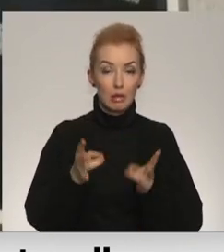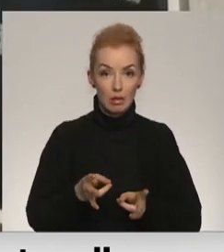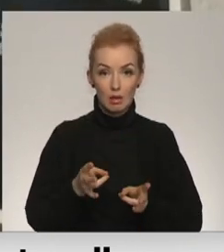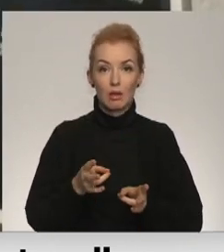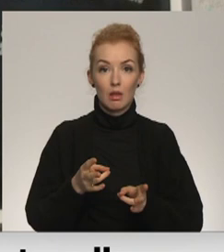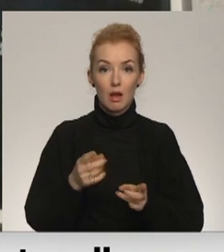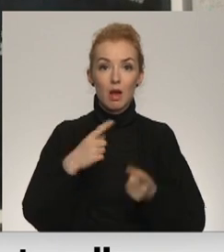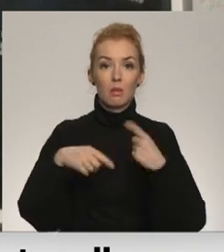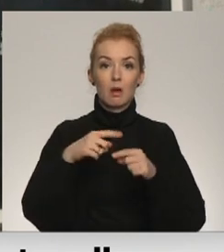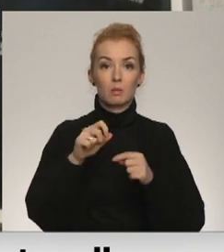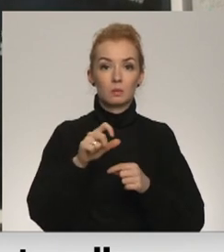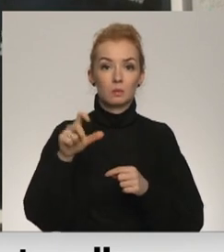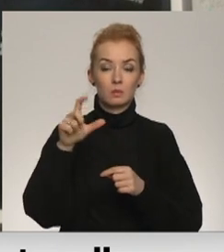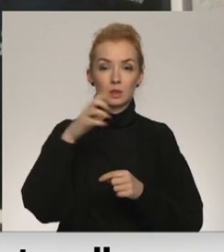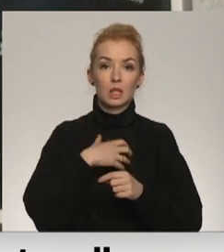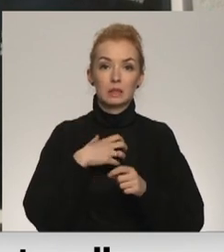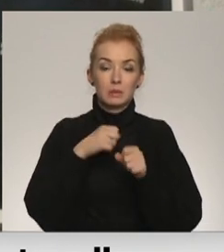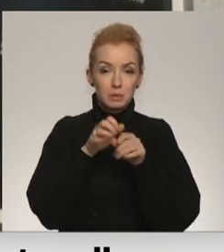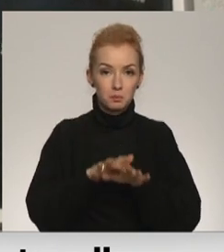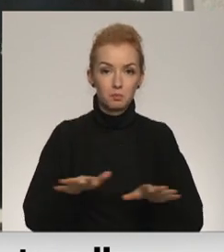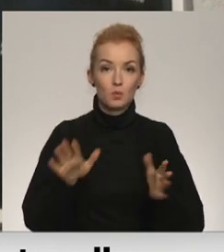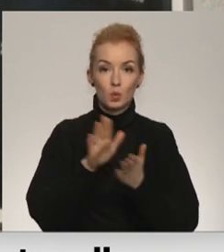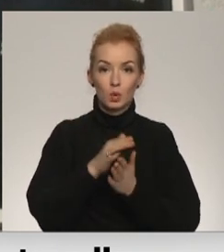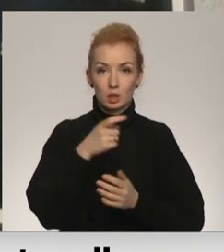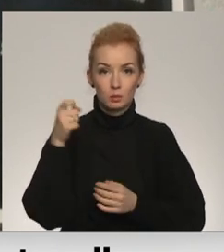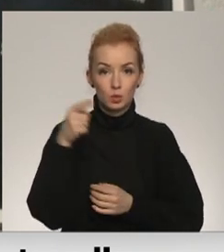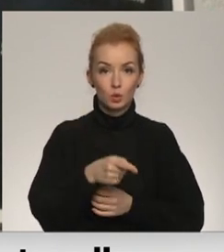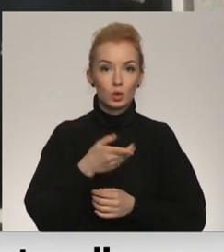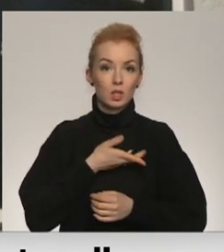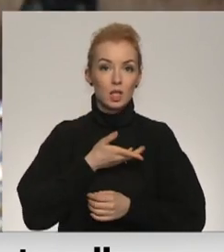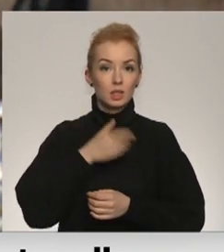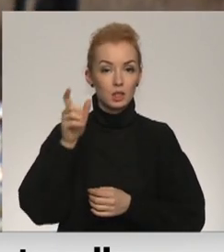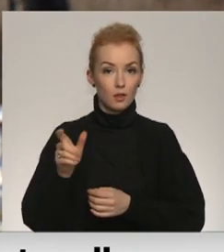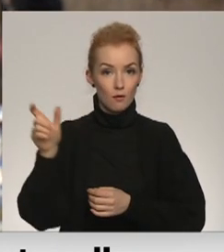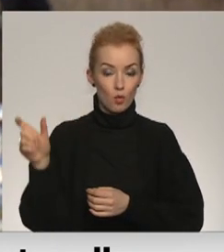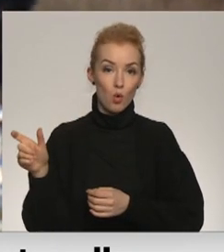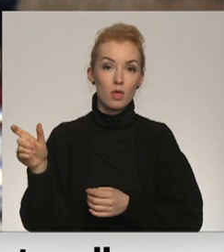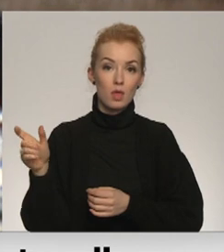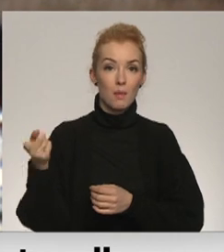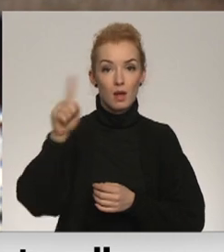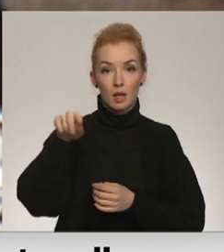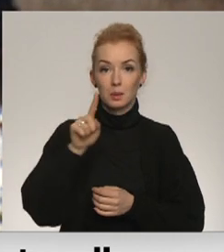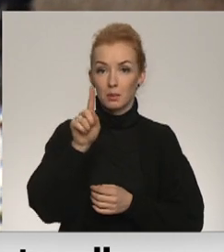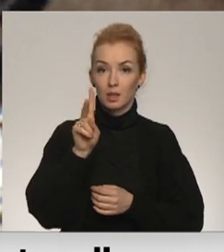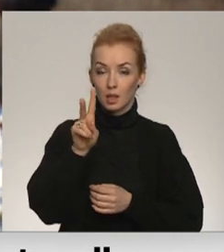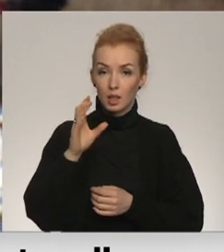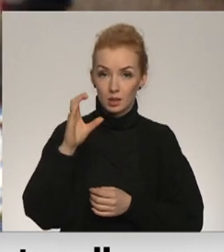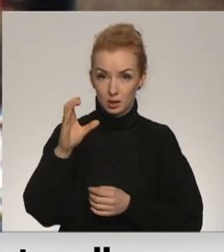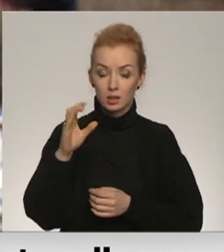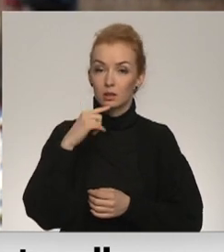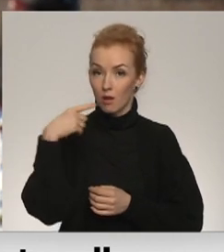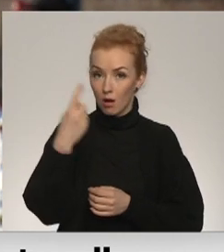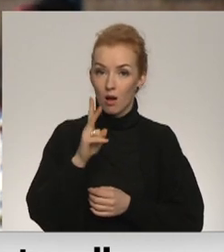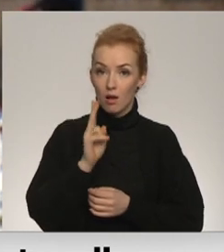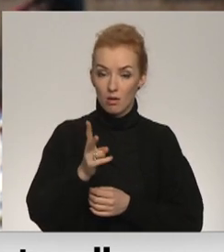atkal pakāpies saslimstības izklatības rādītājs uz 100 tūkstošu iedzīvotājiem. Slimību profilaksas un kontrolas centrā atzīst